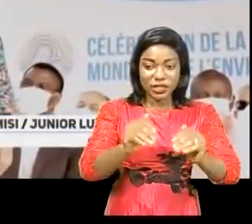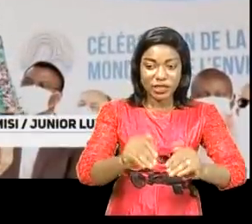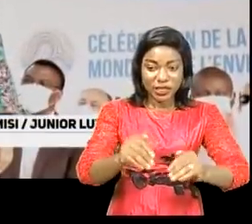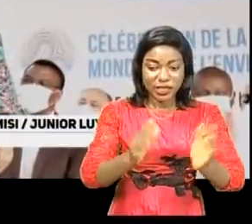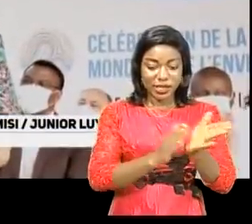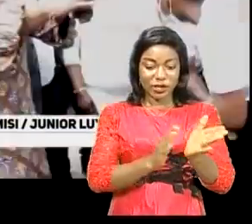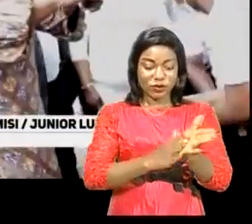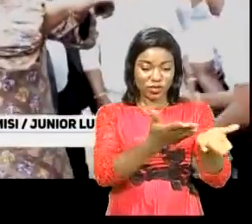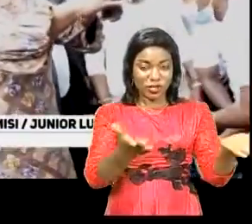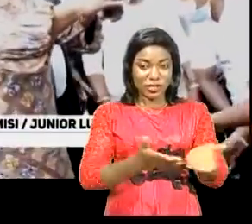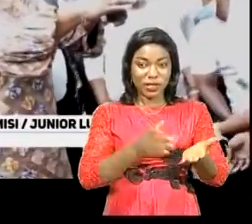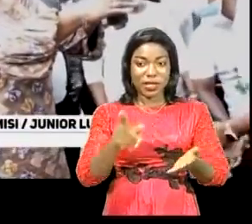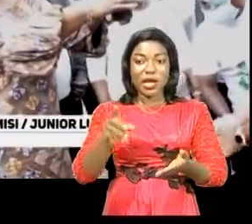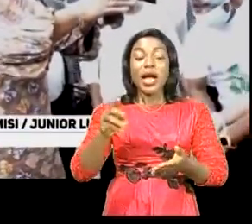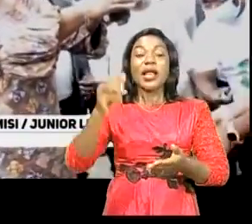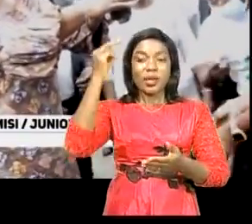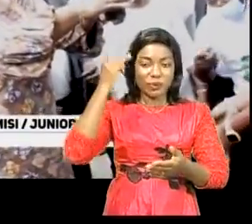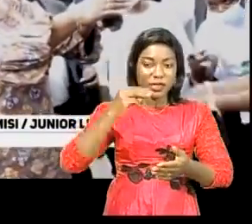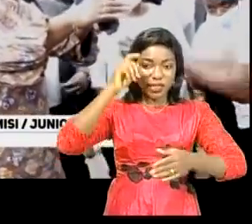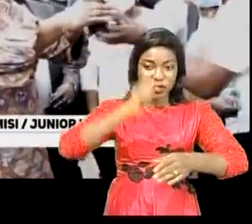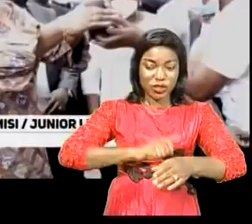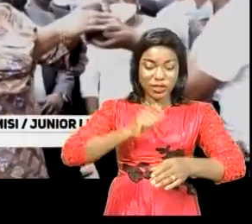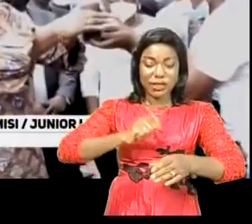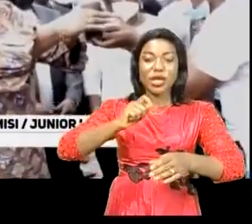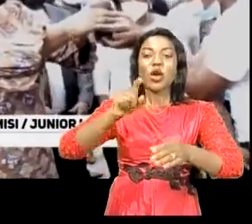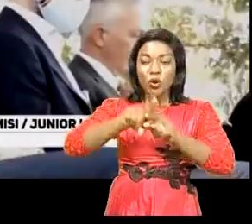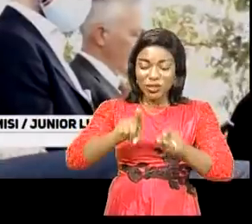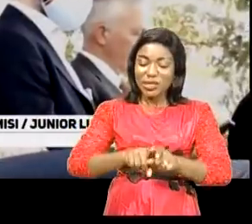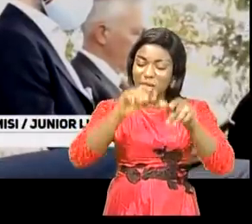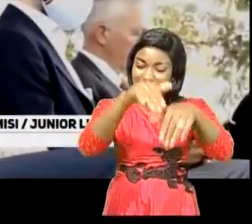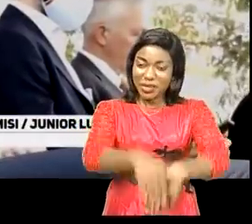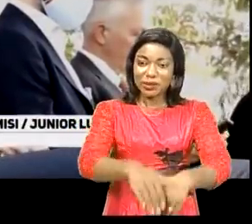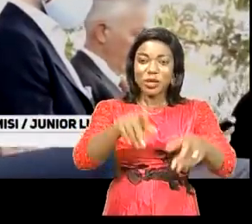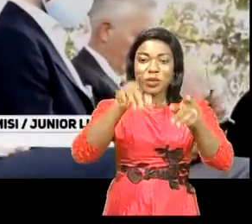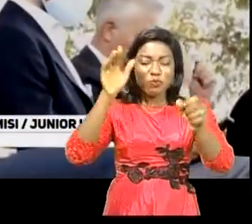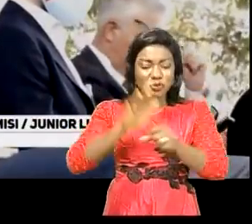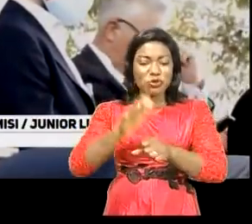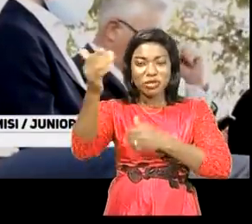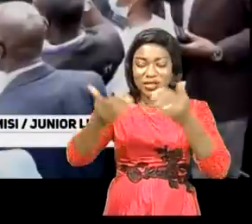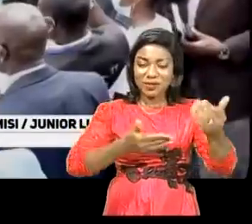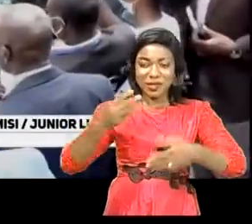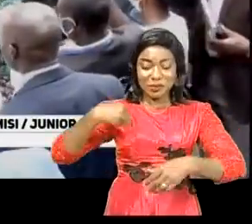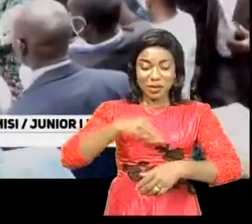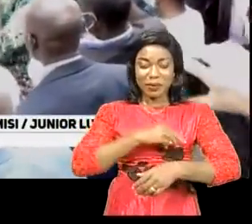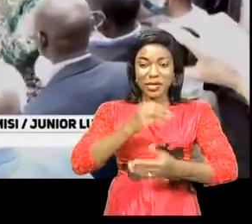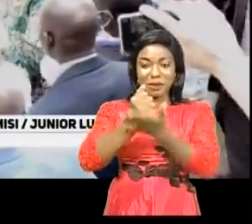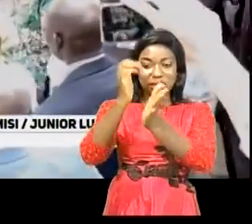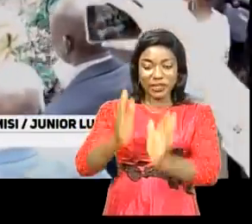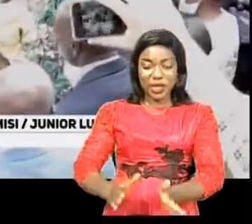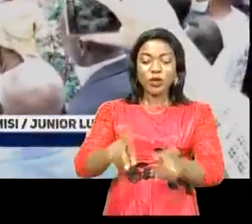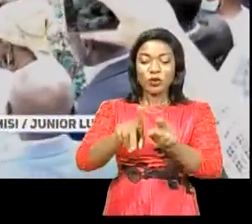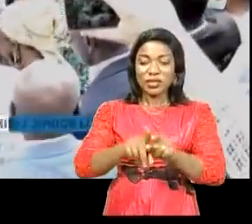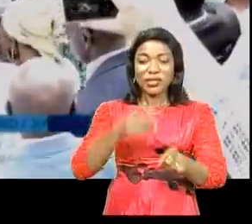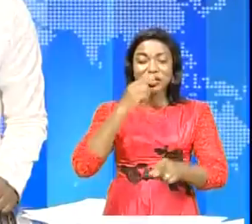à Bobo Koli. La ministre de la Justice a pris part à la dite cérémonie ainsi que plusieurs membres du corps diplomatique accrédité